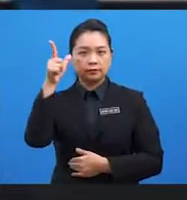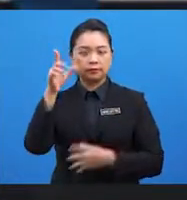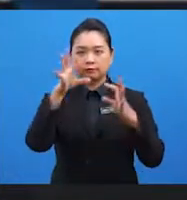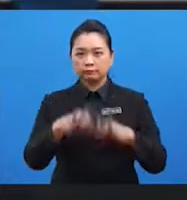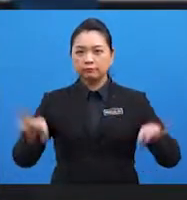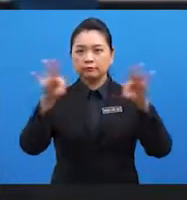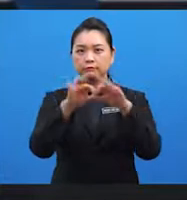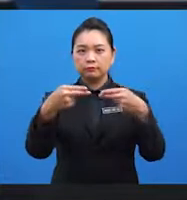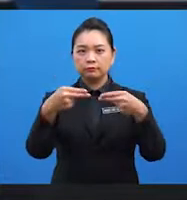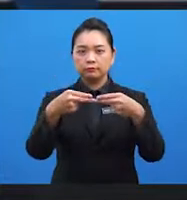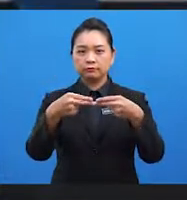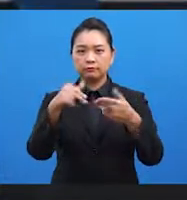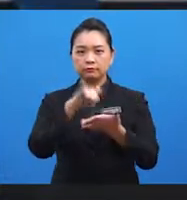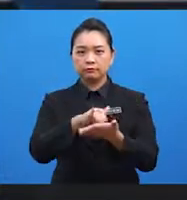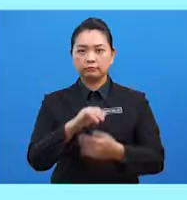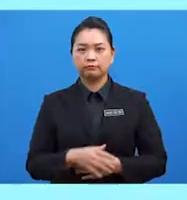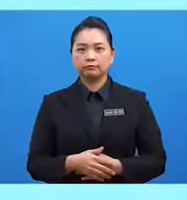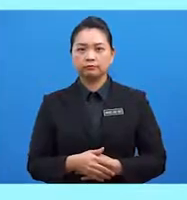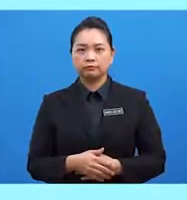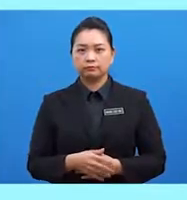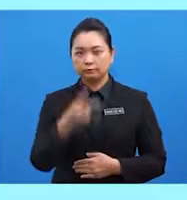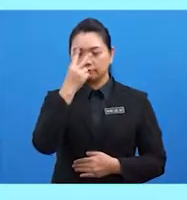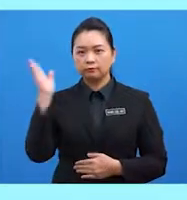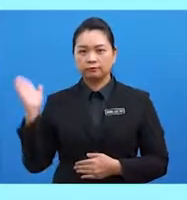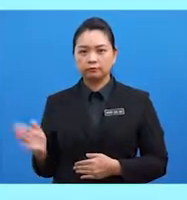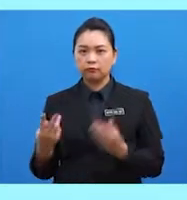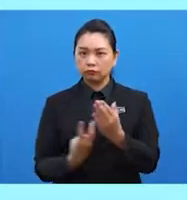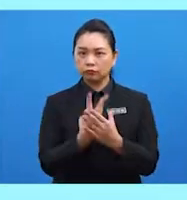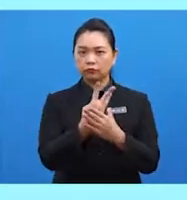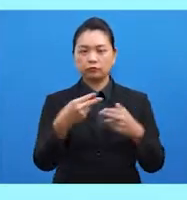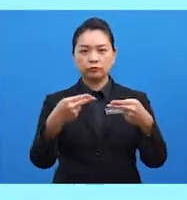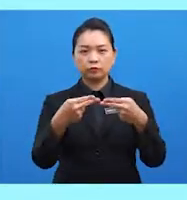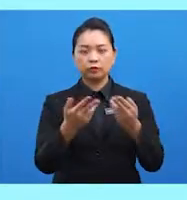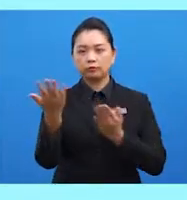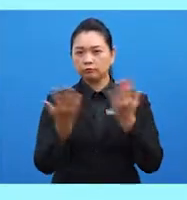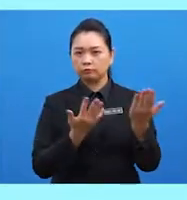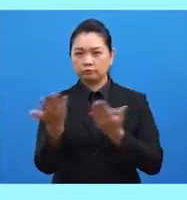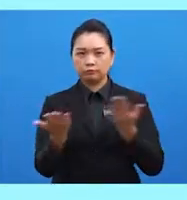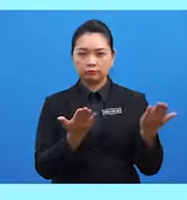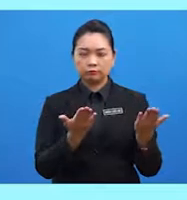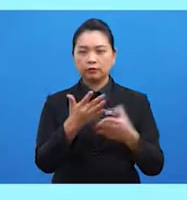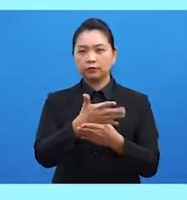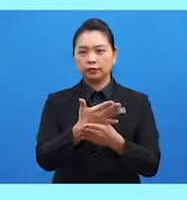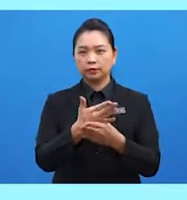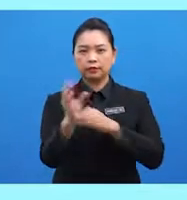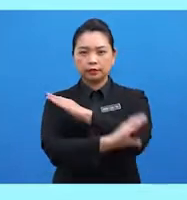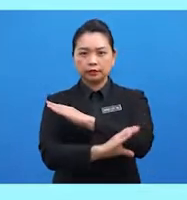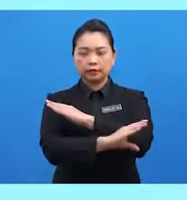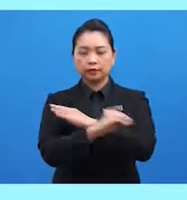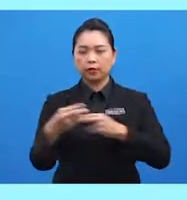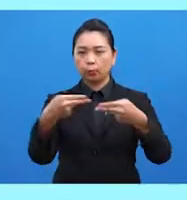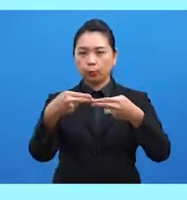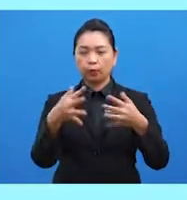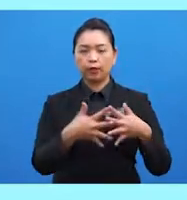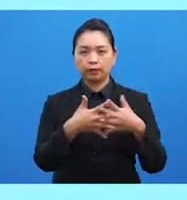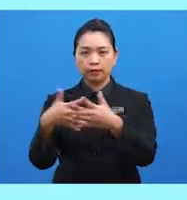hubungan ini. Antaranya ialah mewujudkan hubungan diplomatik antara negara dan hubungan